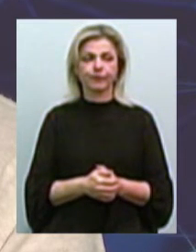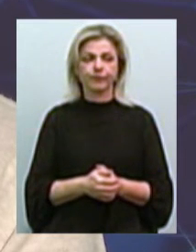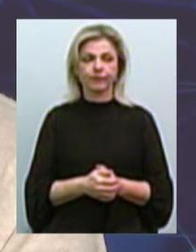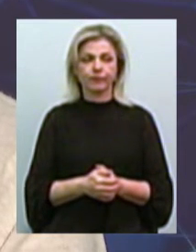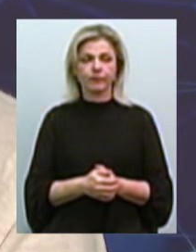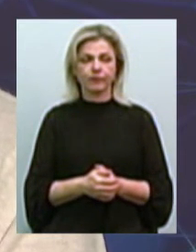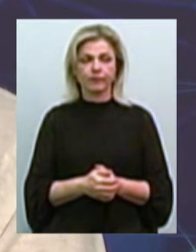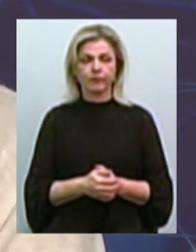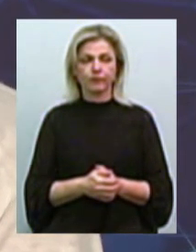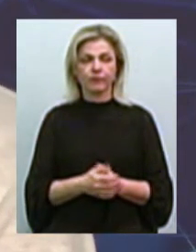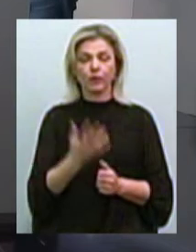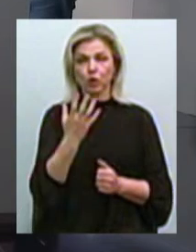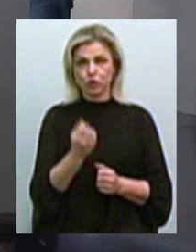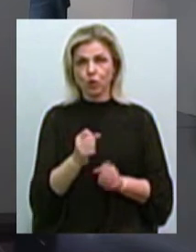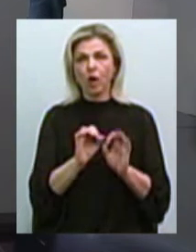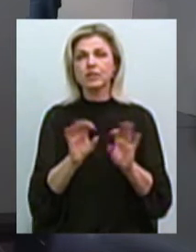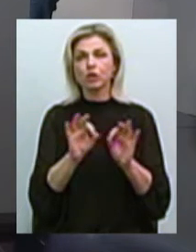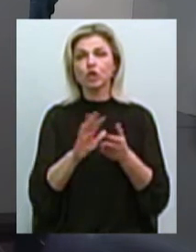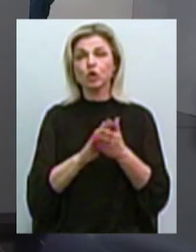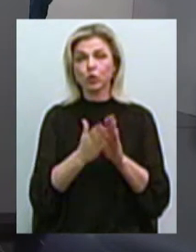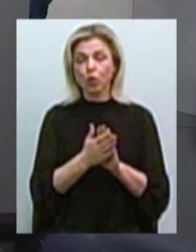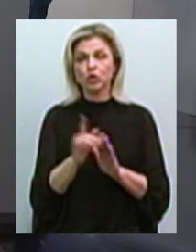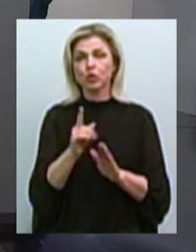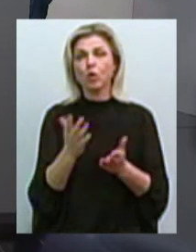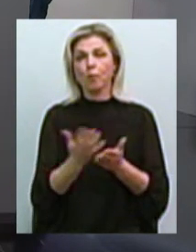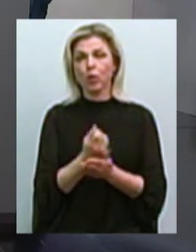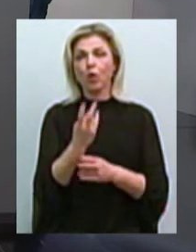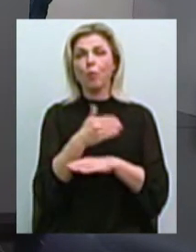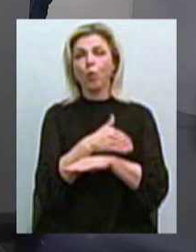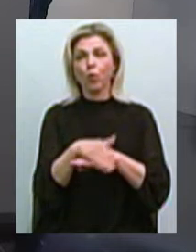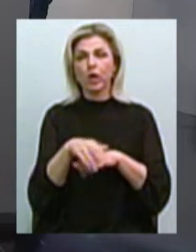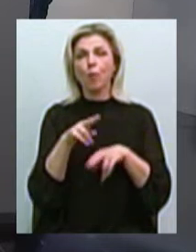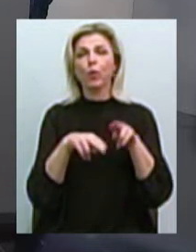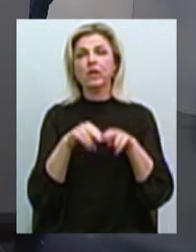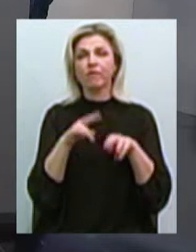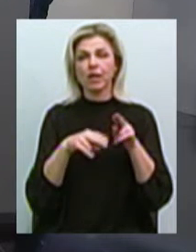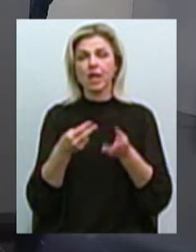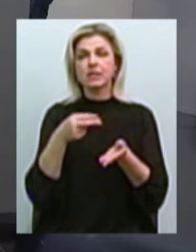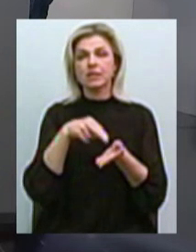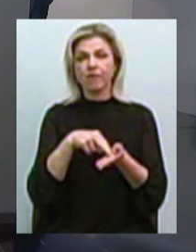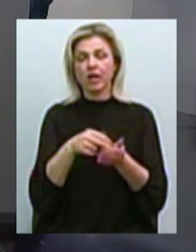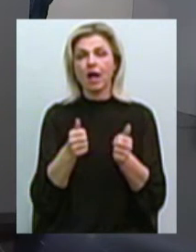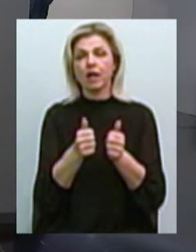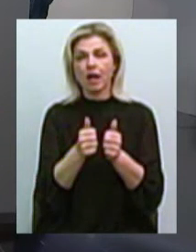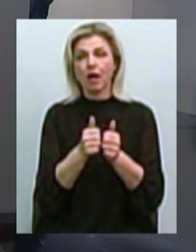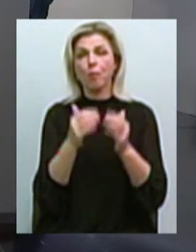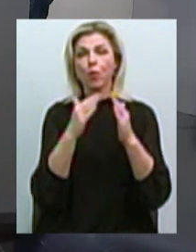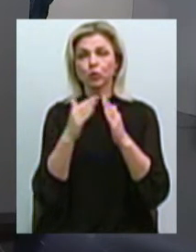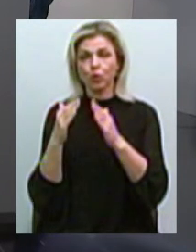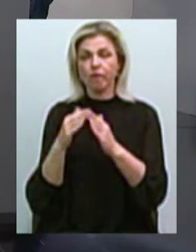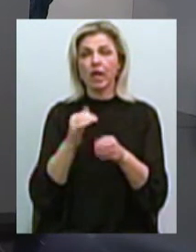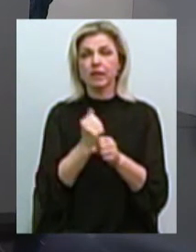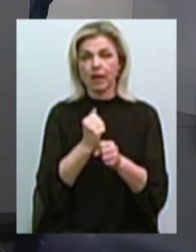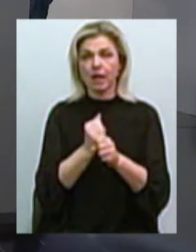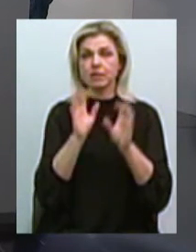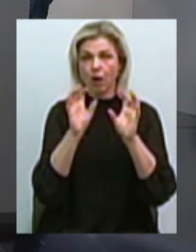Ще, будь ласка, прокоментуйте ситуацію, яка склалась по вулиці будівельників. Встановлення прибудови відбувається законно?